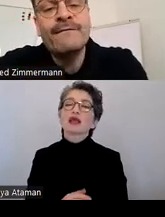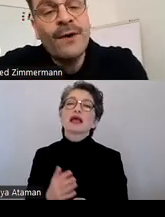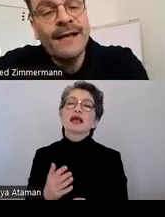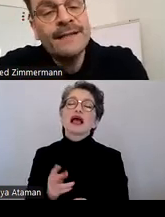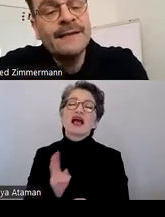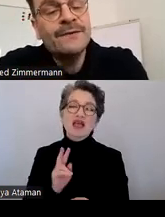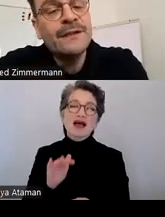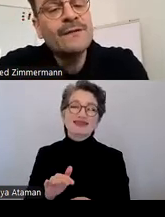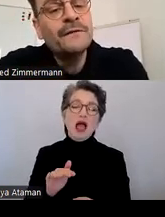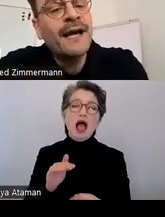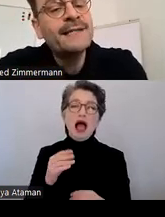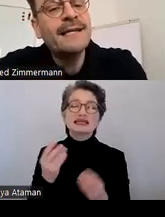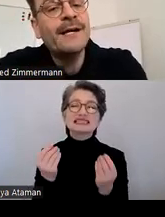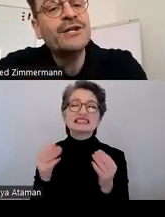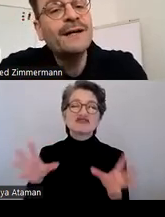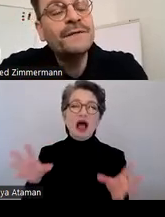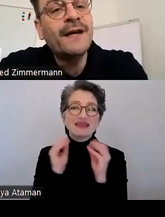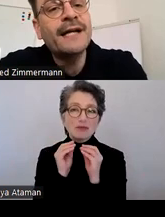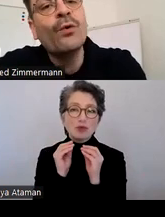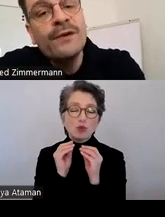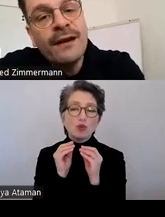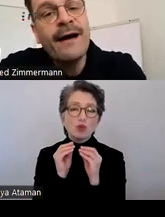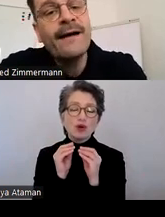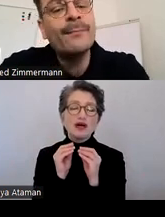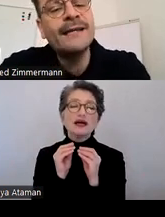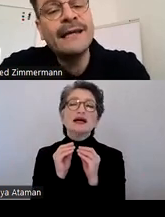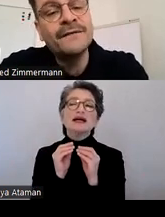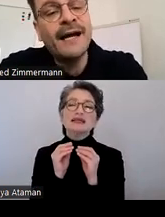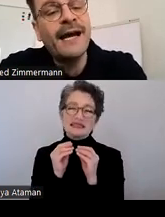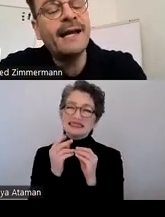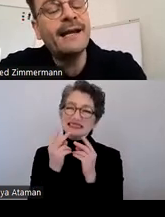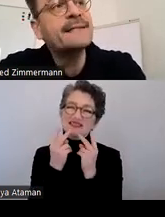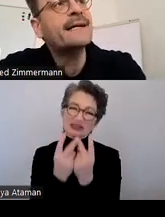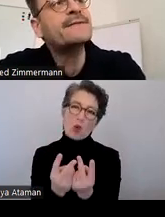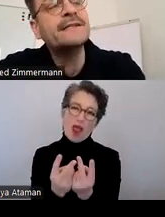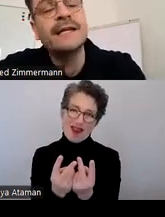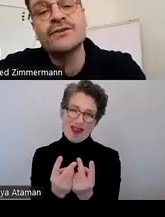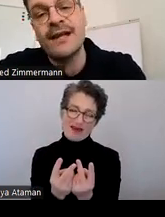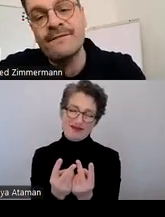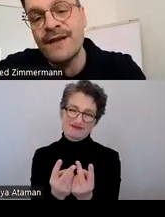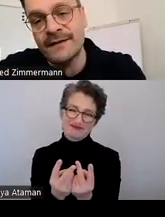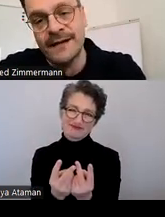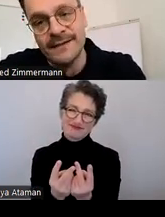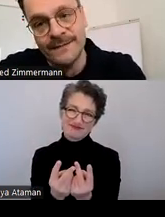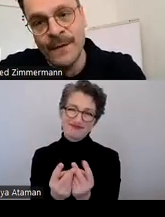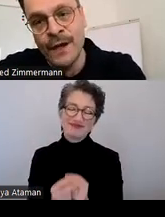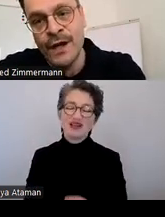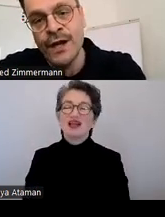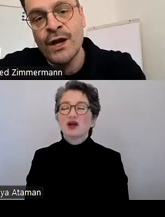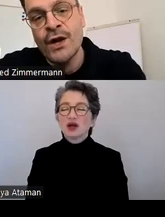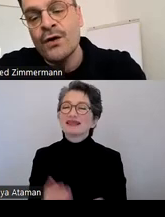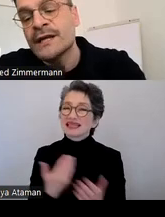visuell sind und insofern das Thema Schrift als Grundlage der Barrierefreiheit einen ganz, ganz wichtigen Stellenwert hat.